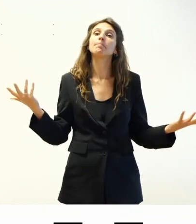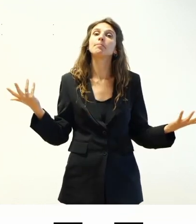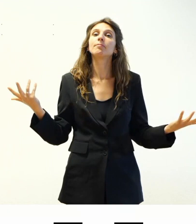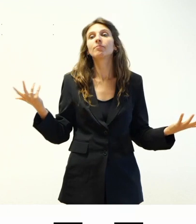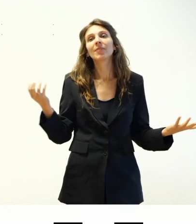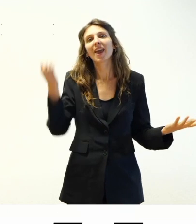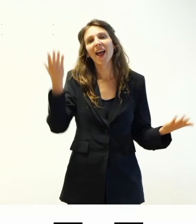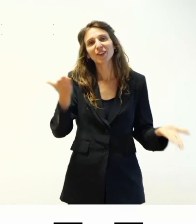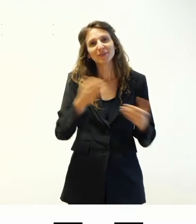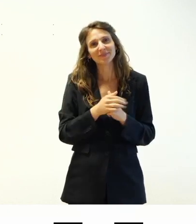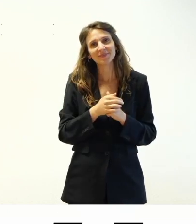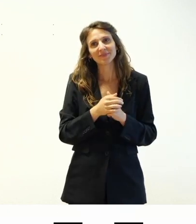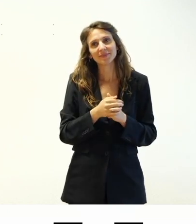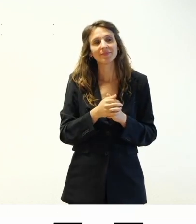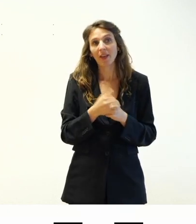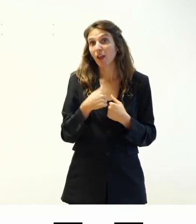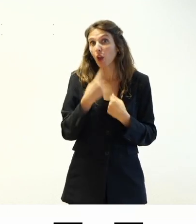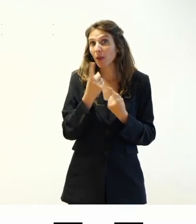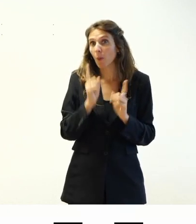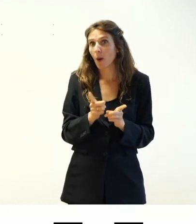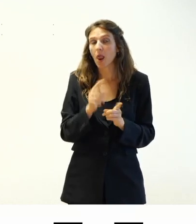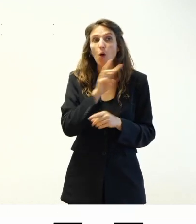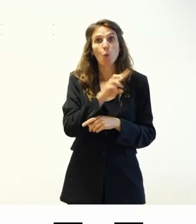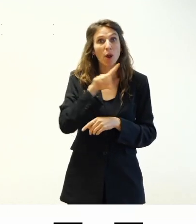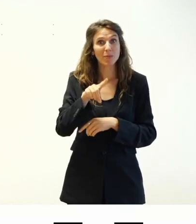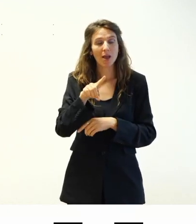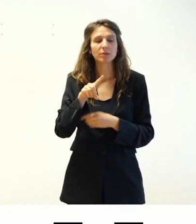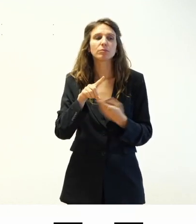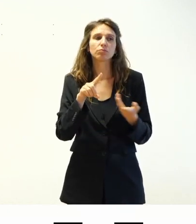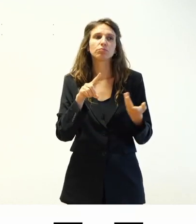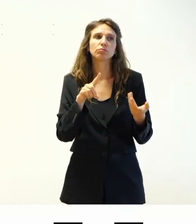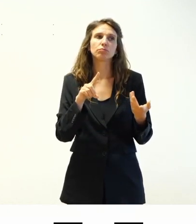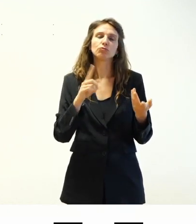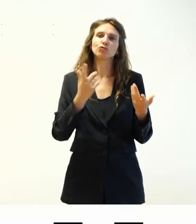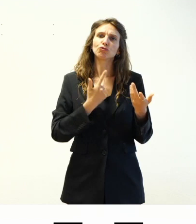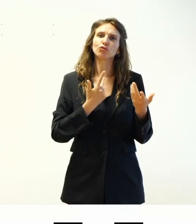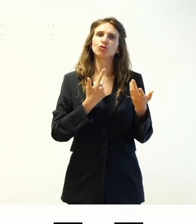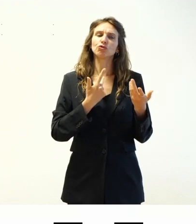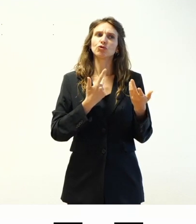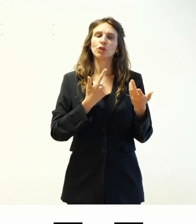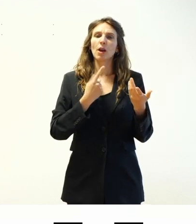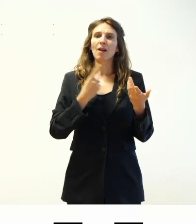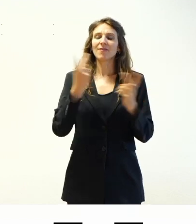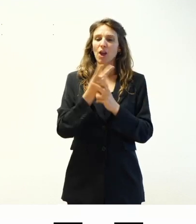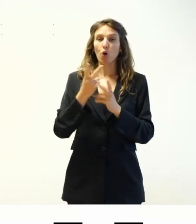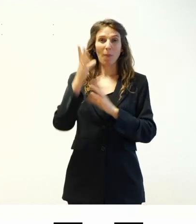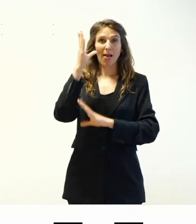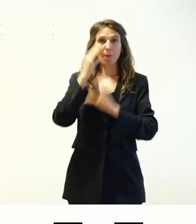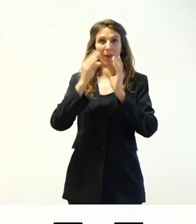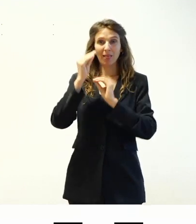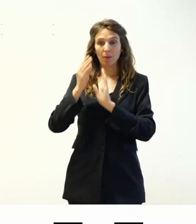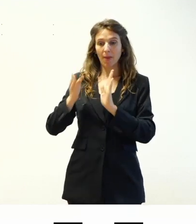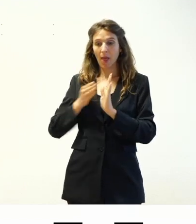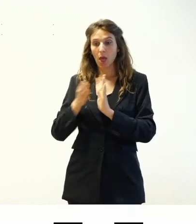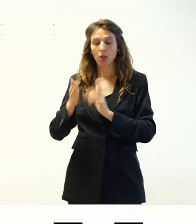createvene uno io quello che vi dico è che wordpress ha una curva di apprendimento che è relativamente